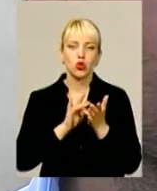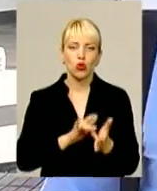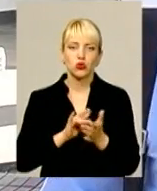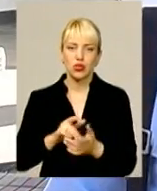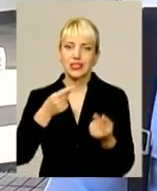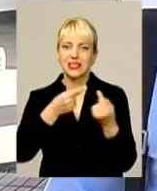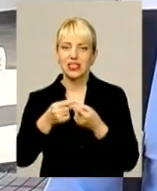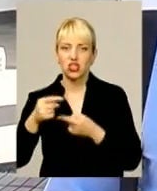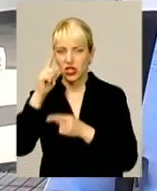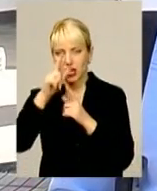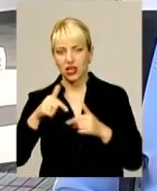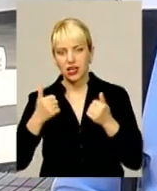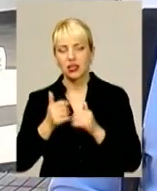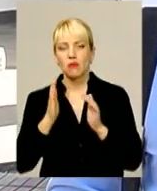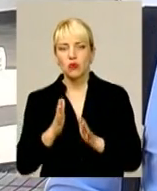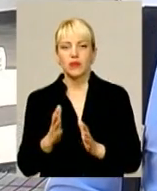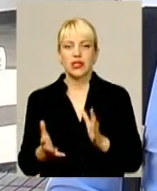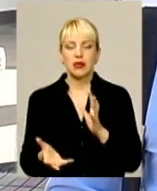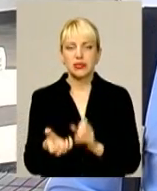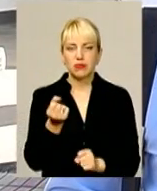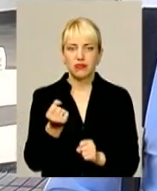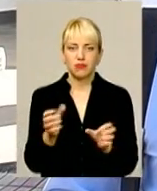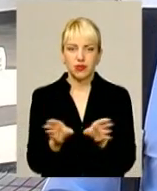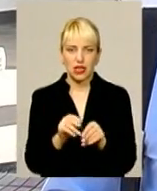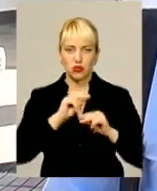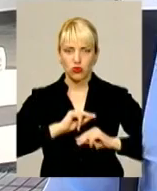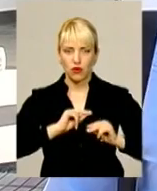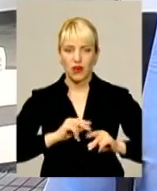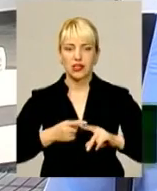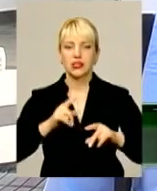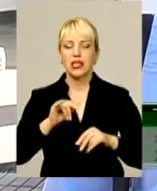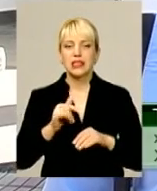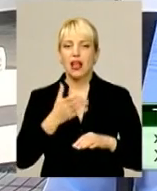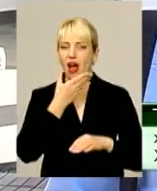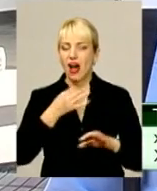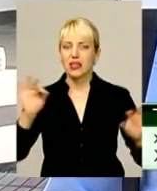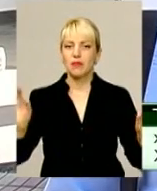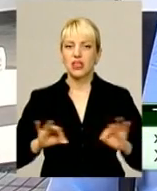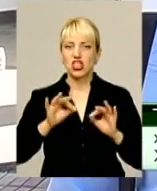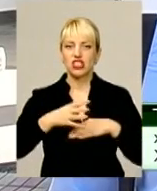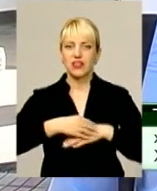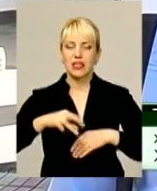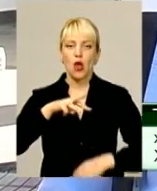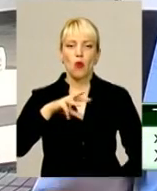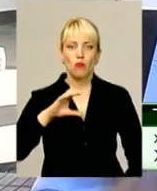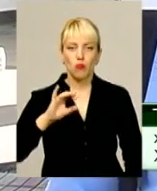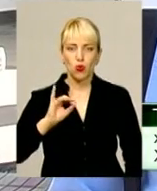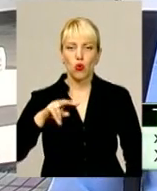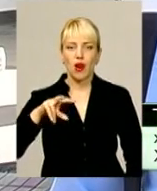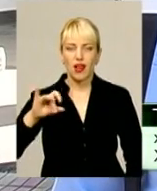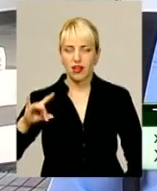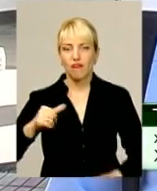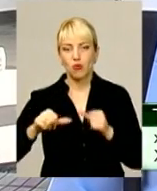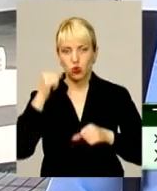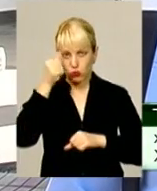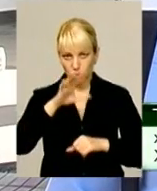країн. Підтримую співпрацю з гарним диригентом Швейцарії Марком Мюллером. цього року, він був у нас минулого